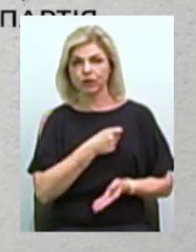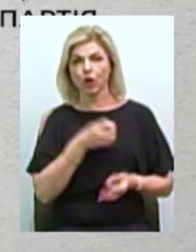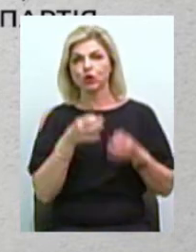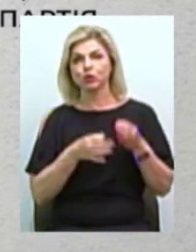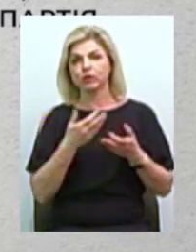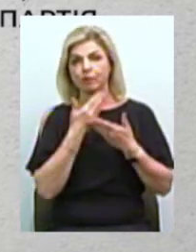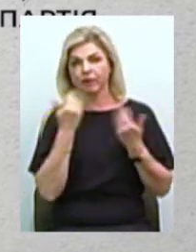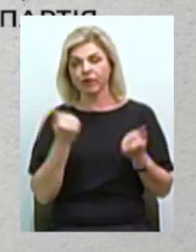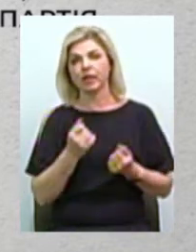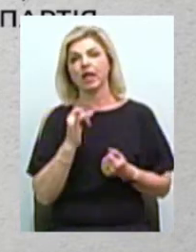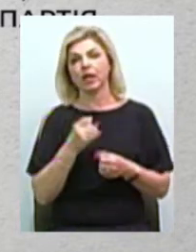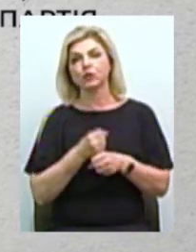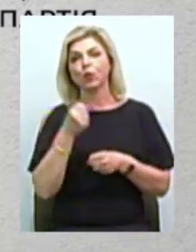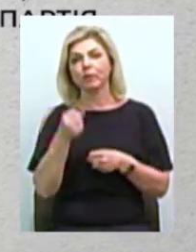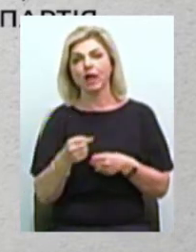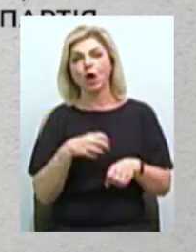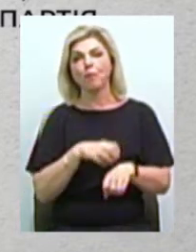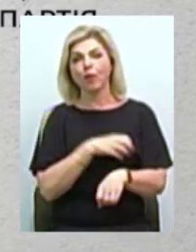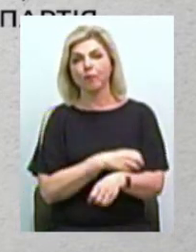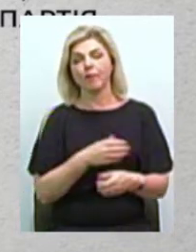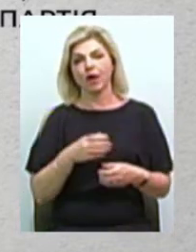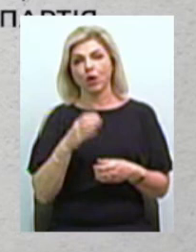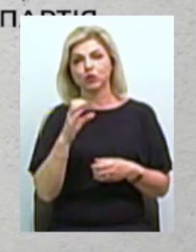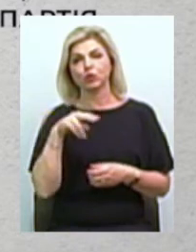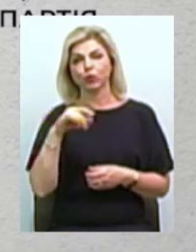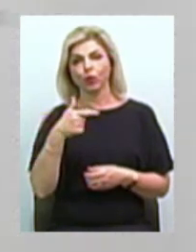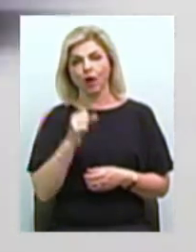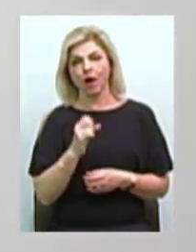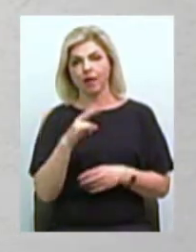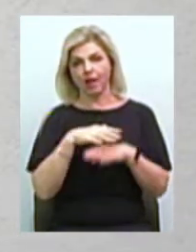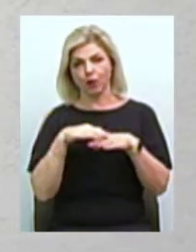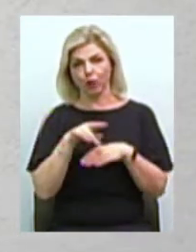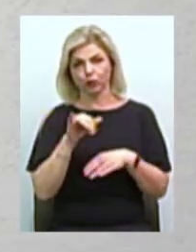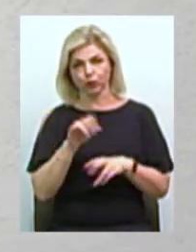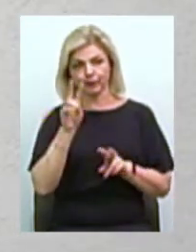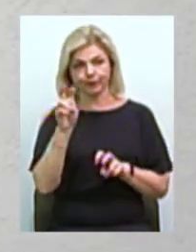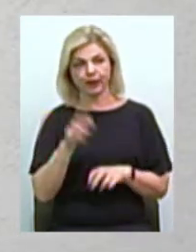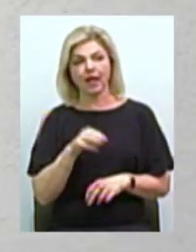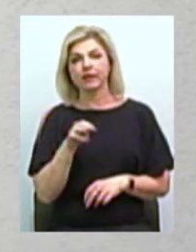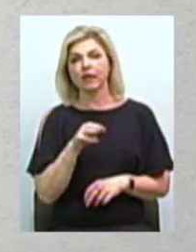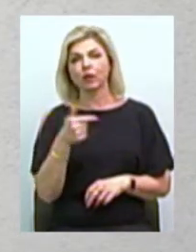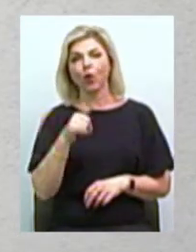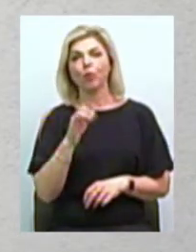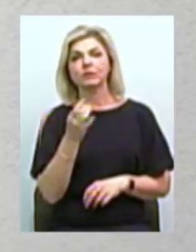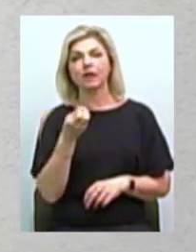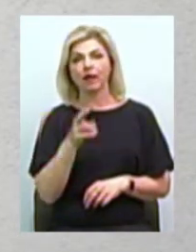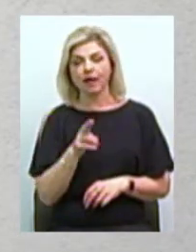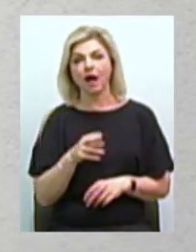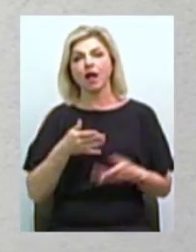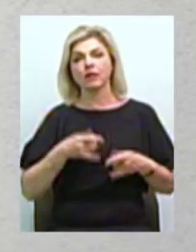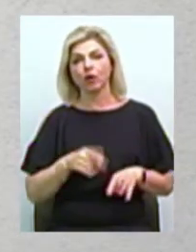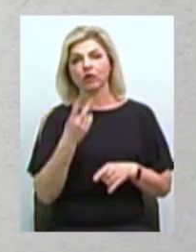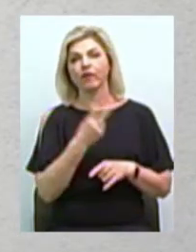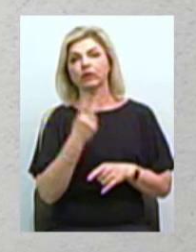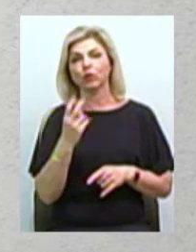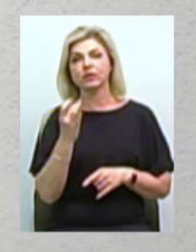відсутня, суб'єкт висування, політична партія, слуга народу Тетяна Губська Народилася 22 серпня